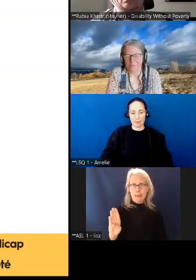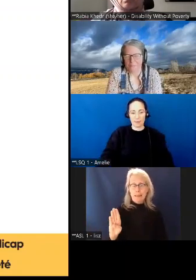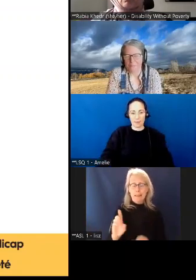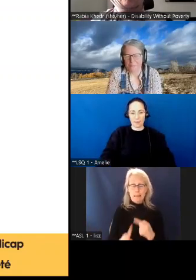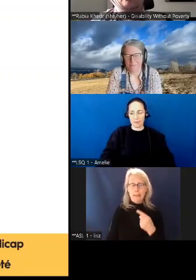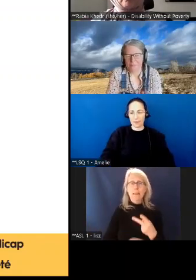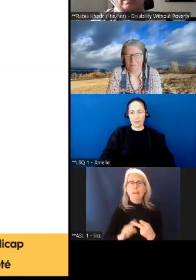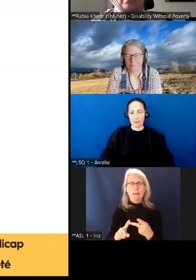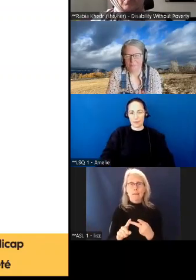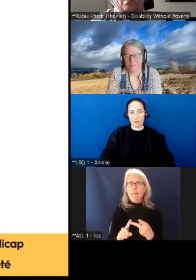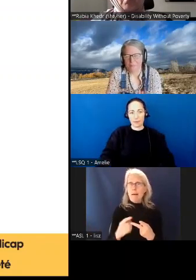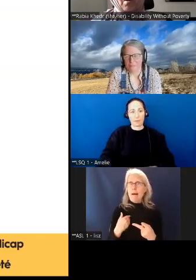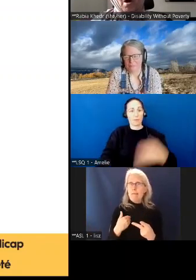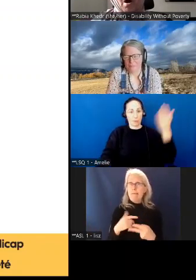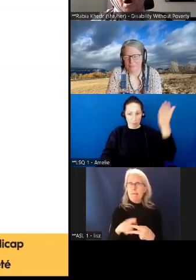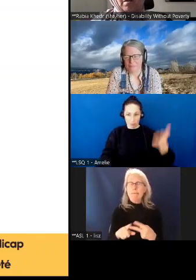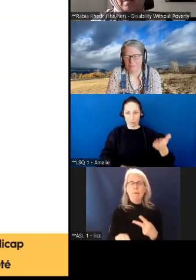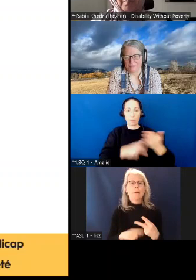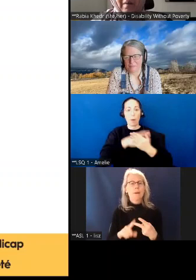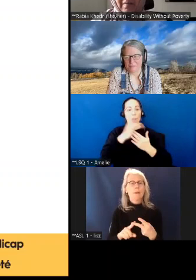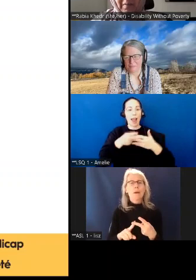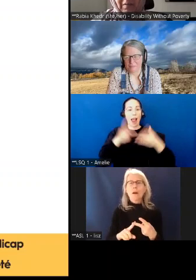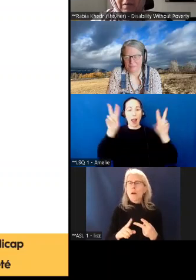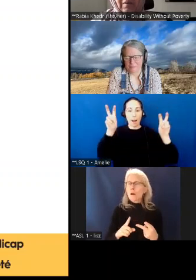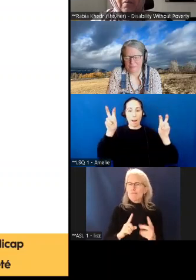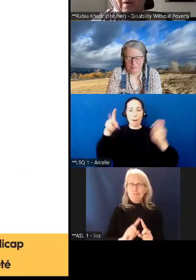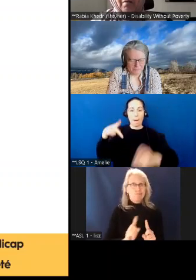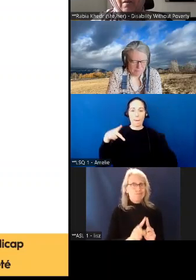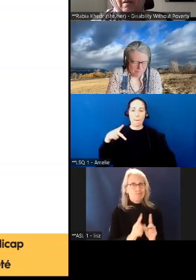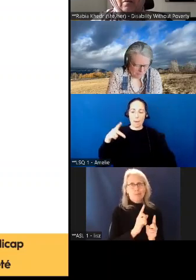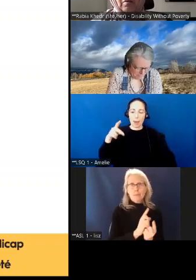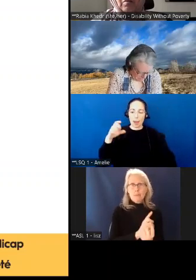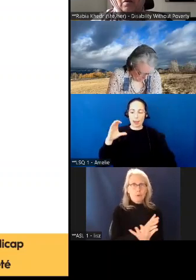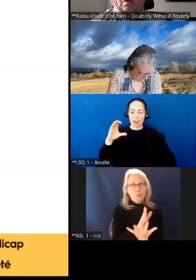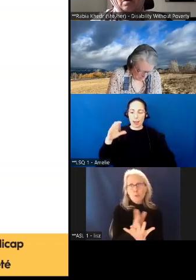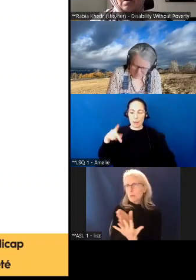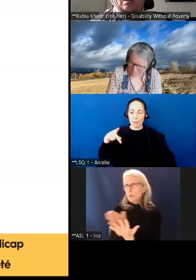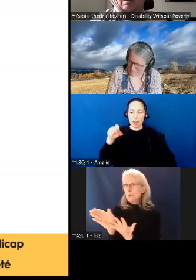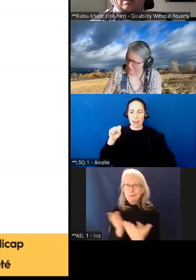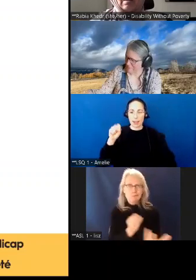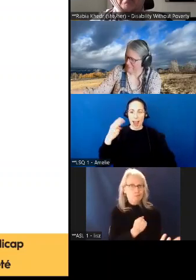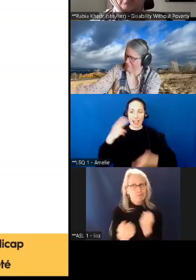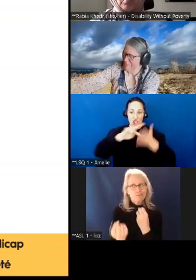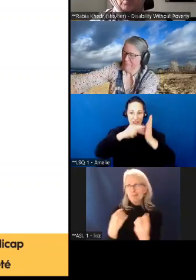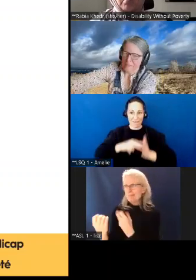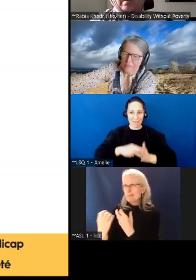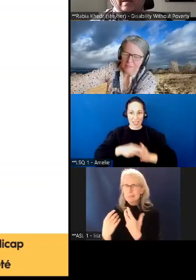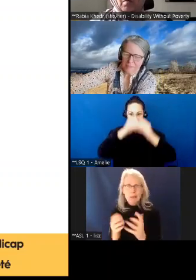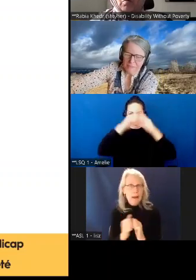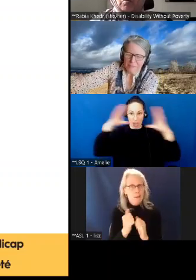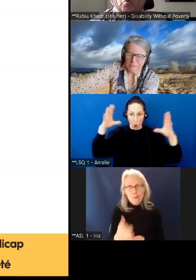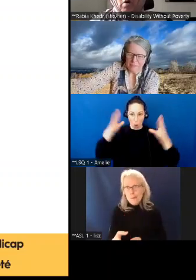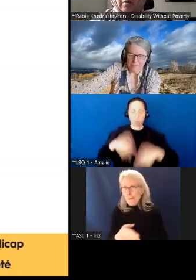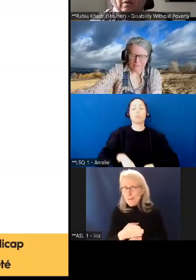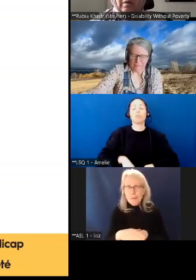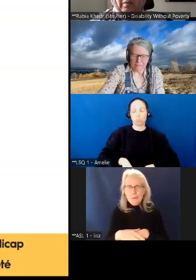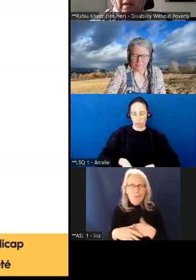nous avons notre programme Définir la PCPSH. Nous avons entendu les commentaires